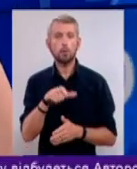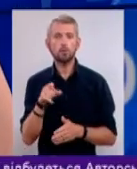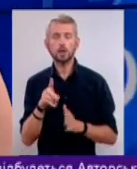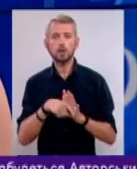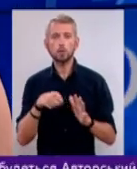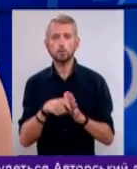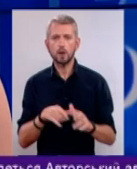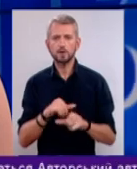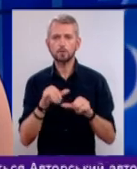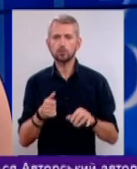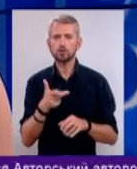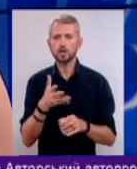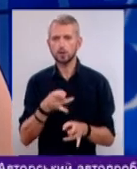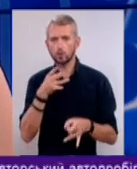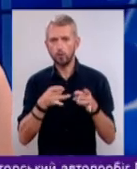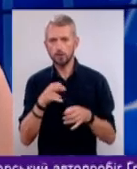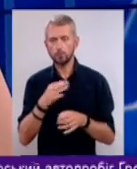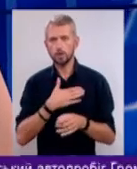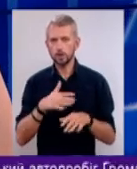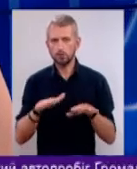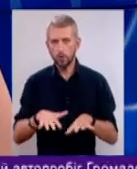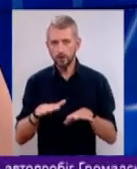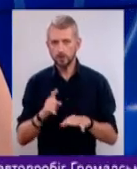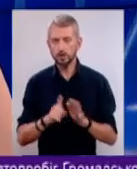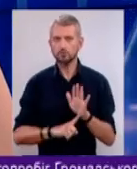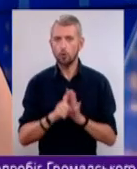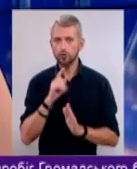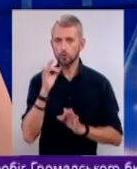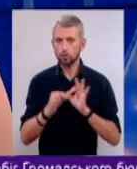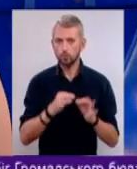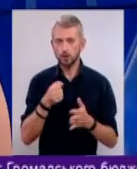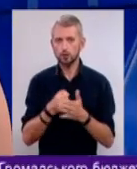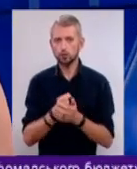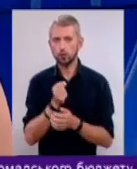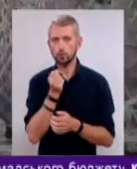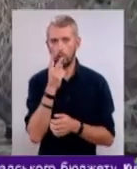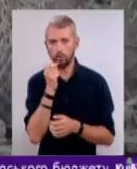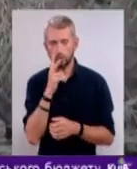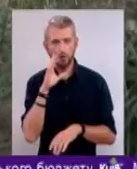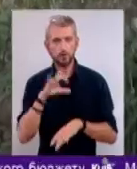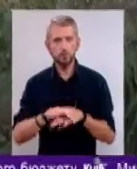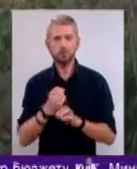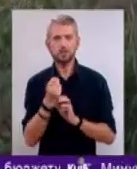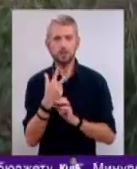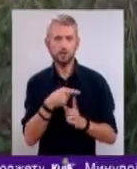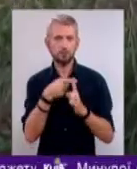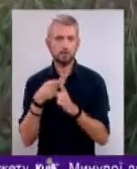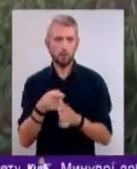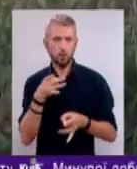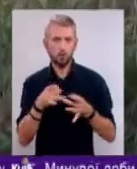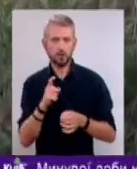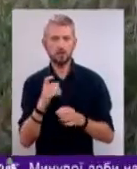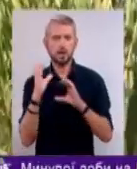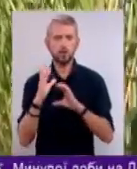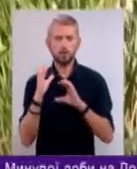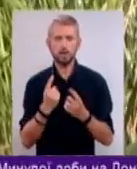на Донбасі збільшили кількість обстрілів по наших позиціях. З початку доби до полудня зафіксовано 13 прицільних обстрілів із